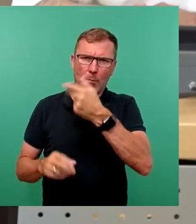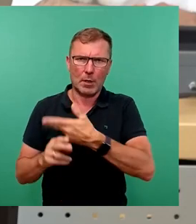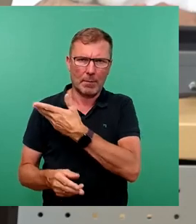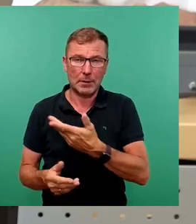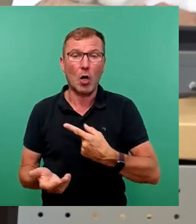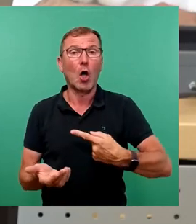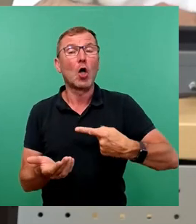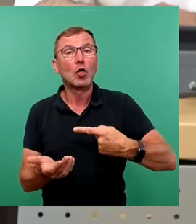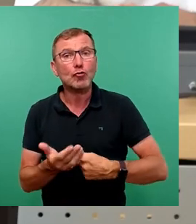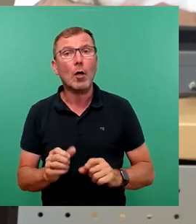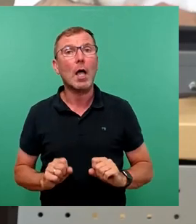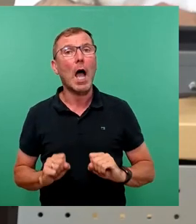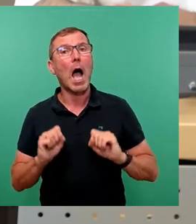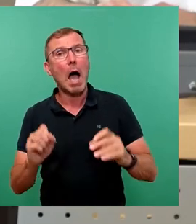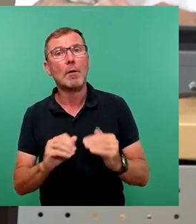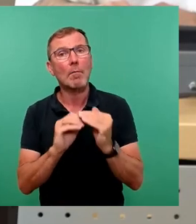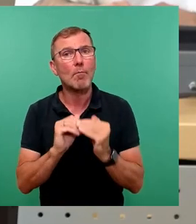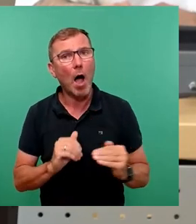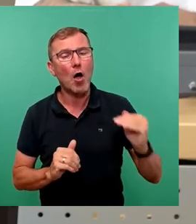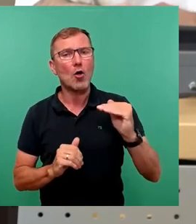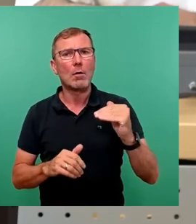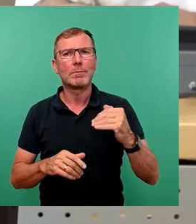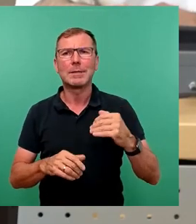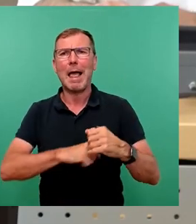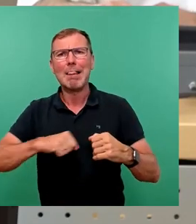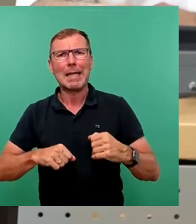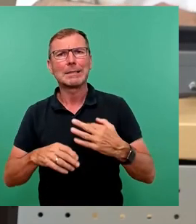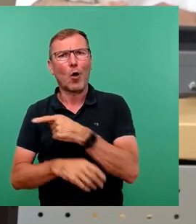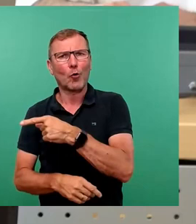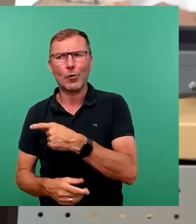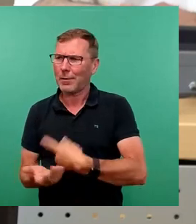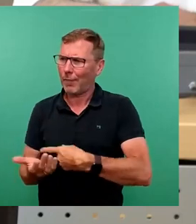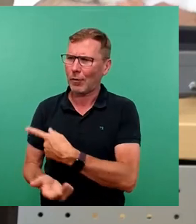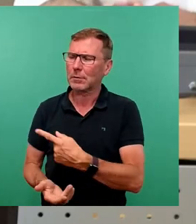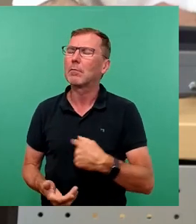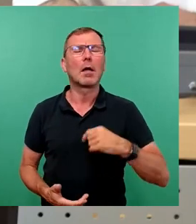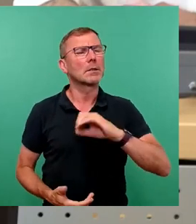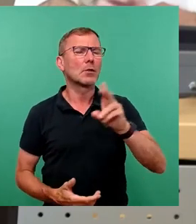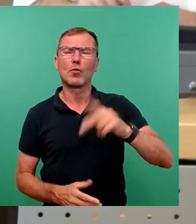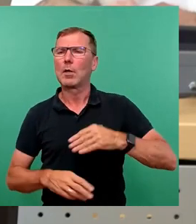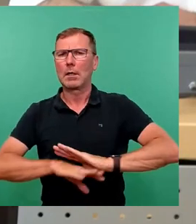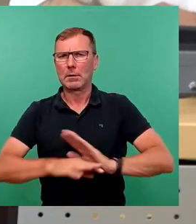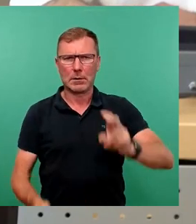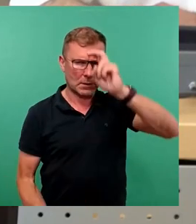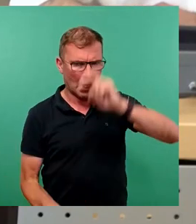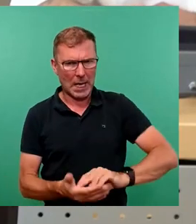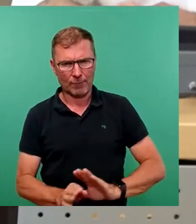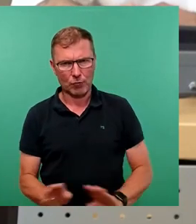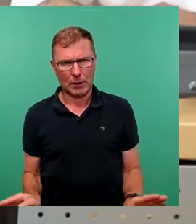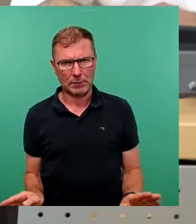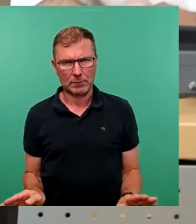- und Abgabenerhöhung, wie insbesondere von der links-grünen Seite, immer wieder gefordert, wird es mit der CDU-Fraktion nicht geben.